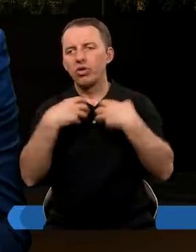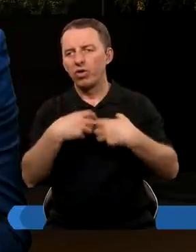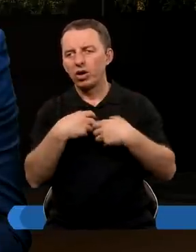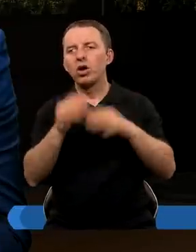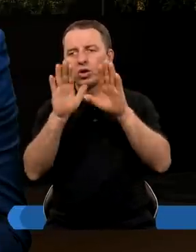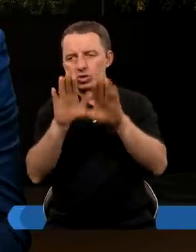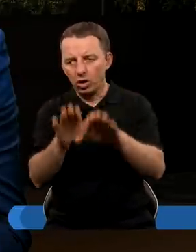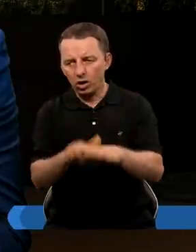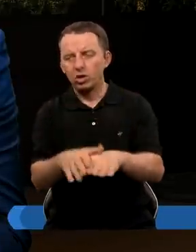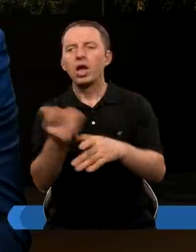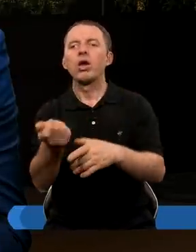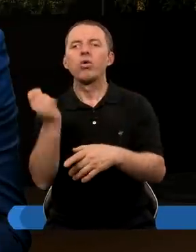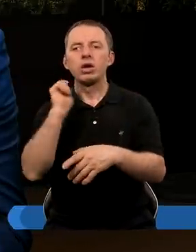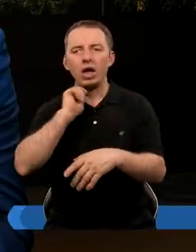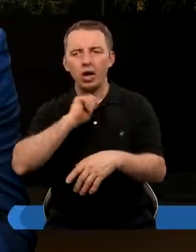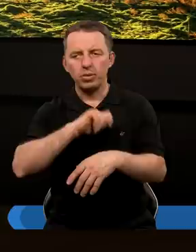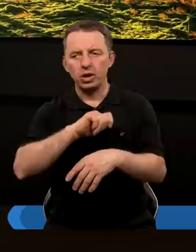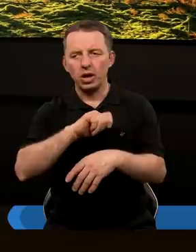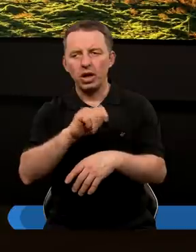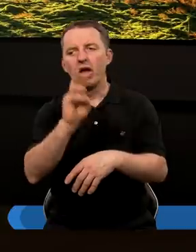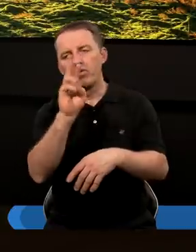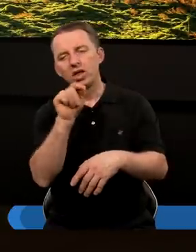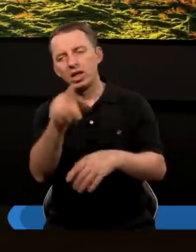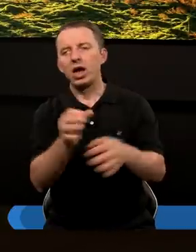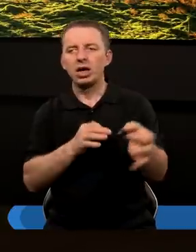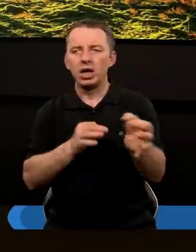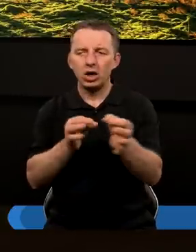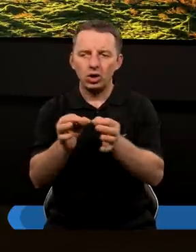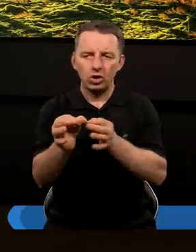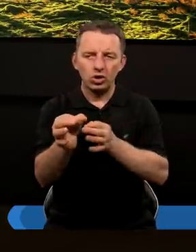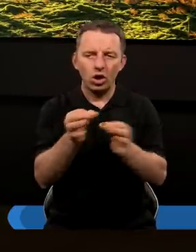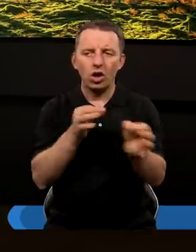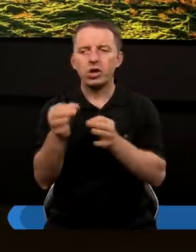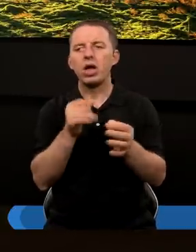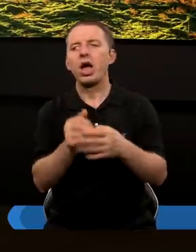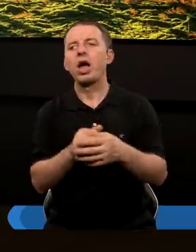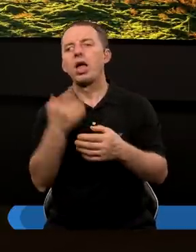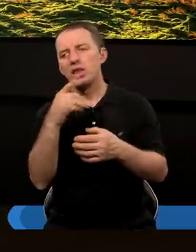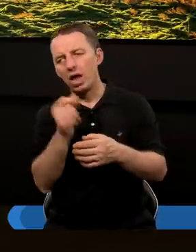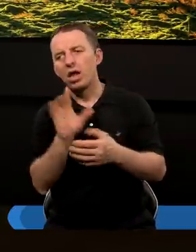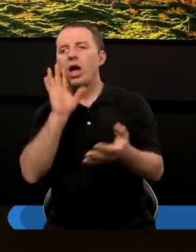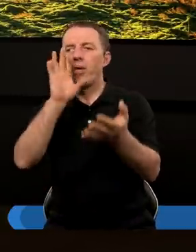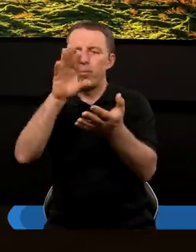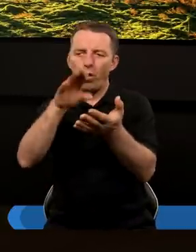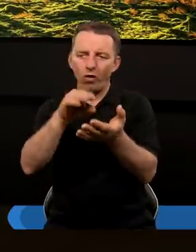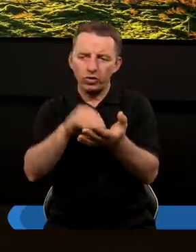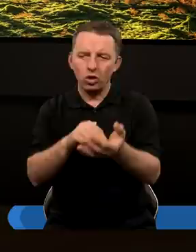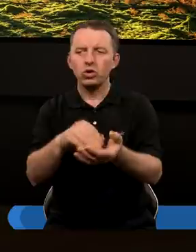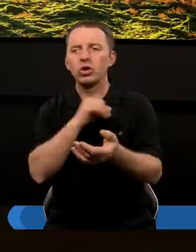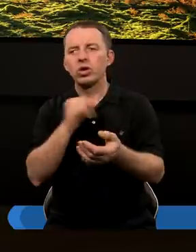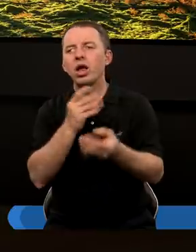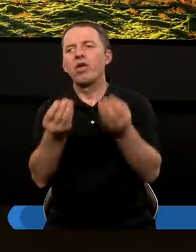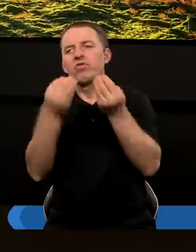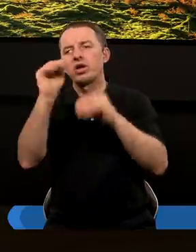zwierzęcia zostaną zabici. A więc ta historia z czasów Daniela powtórzy się na